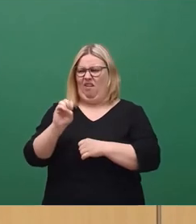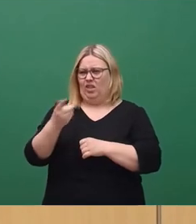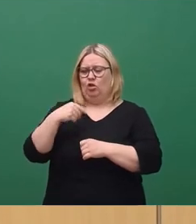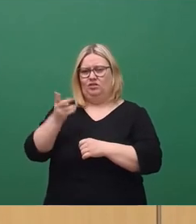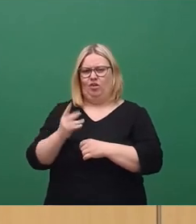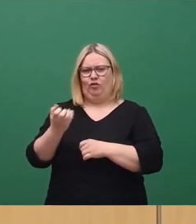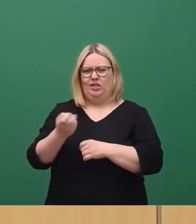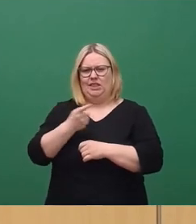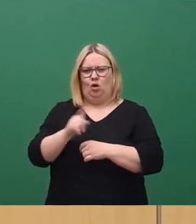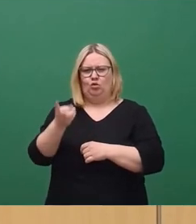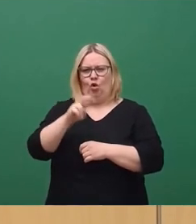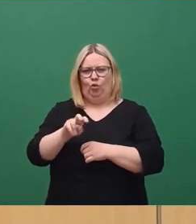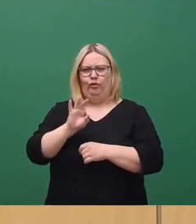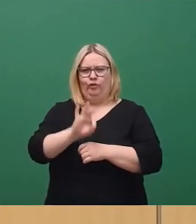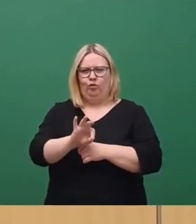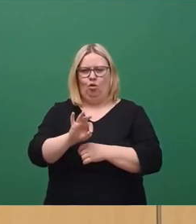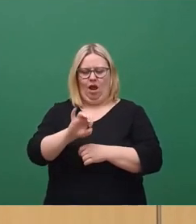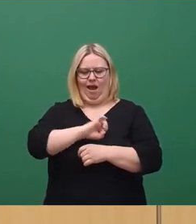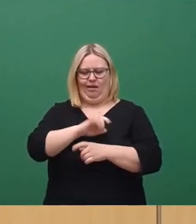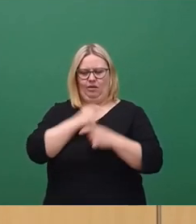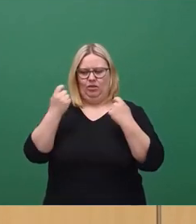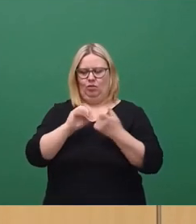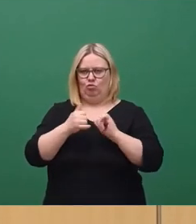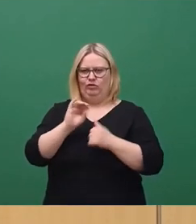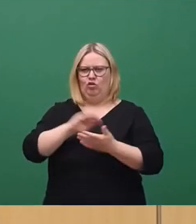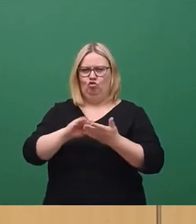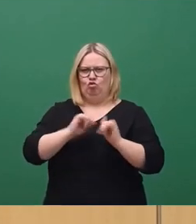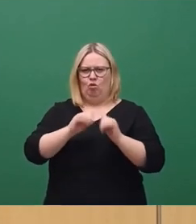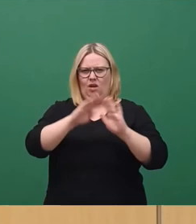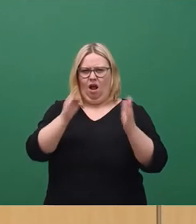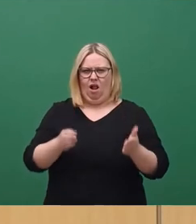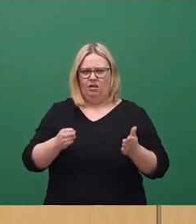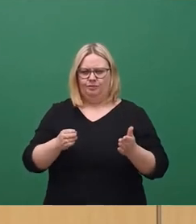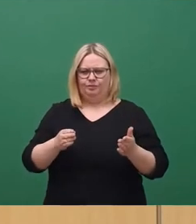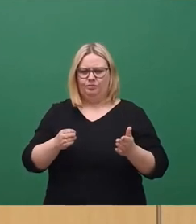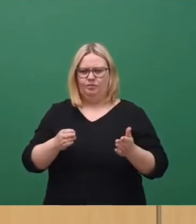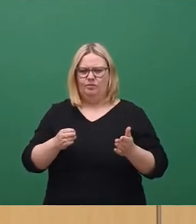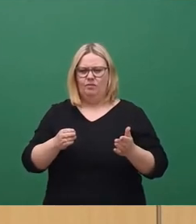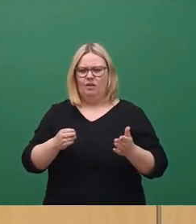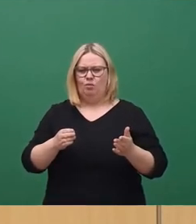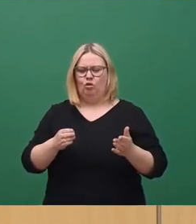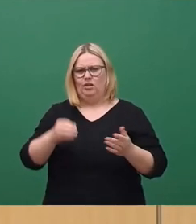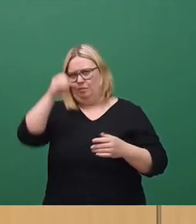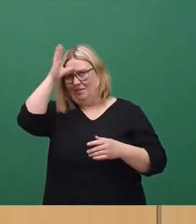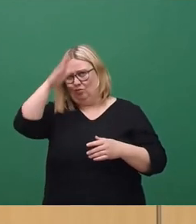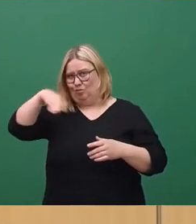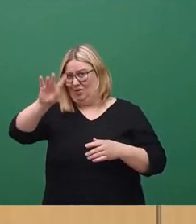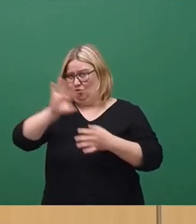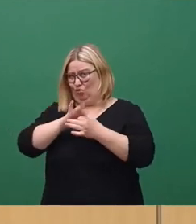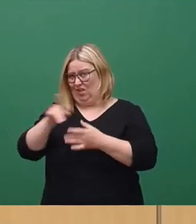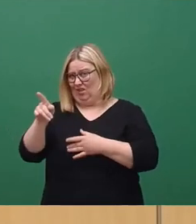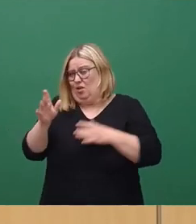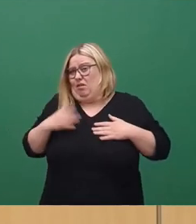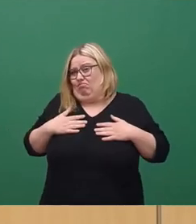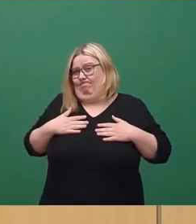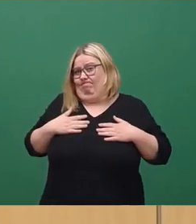.000 Euro im Eigenbetrieb Sport für Schulsporthallen. Für Schulsporthallen ist der Bildungsbereich zuständig, aber wir